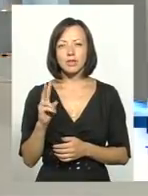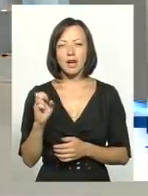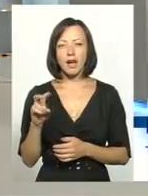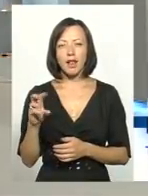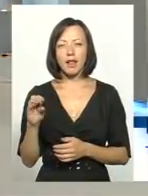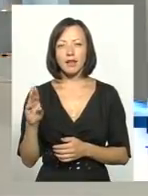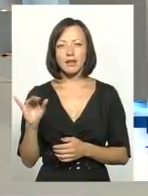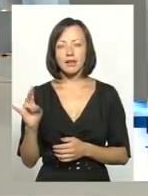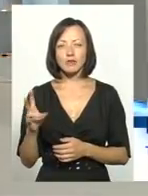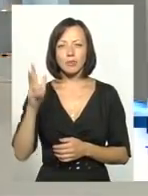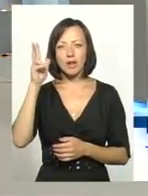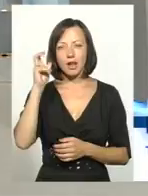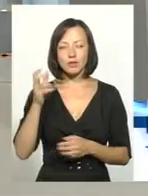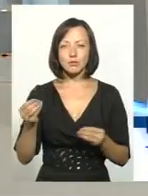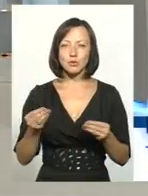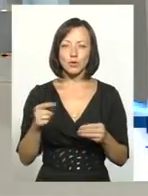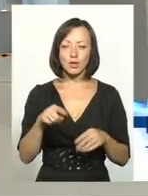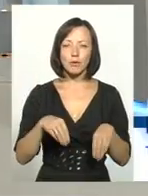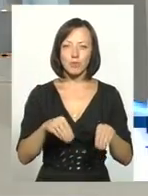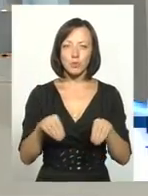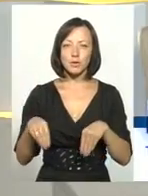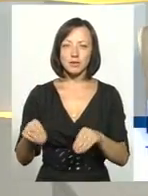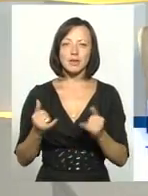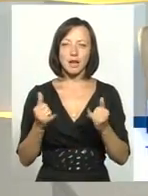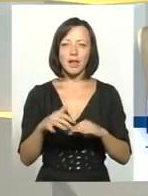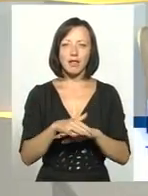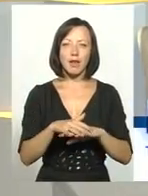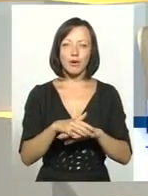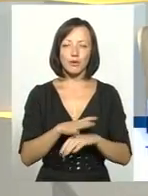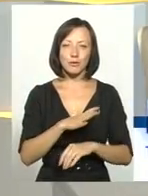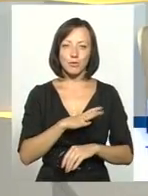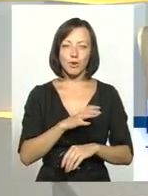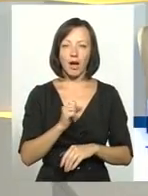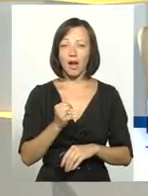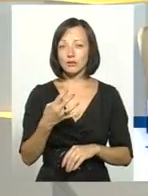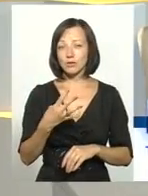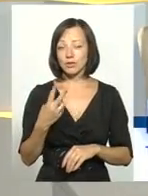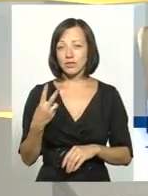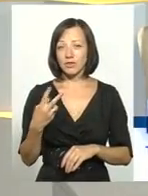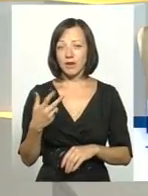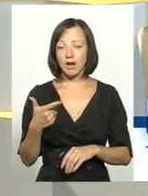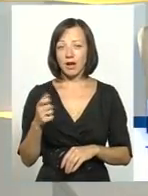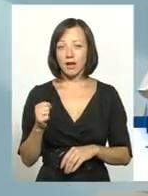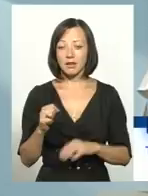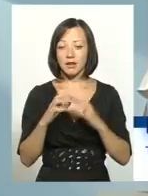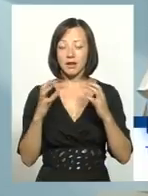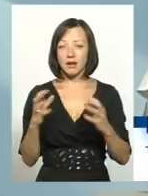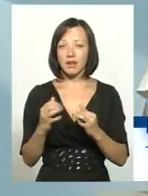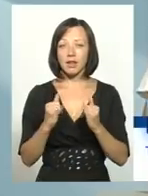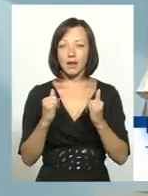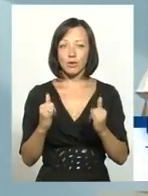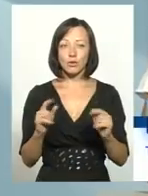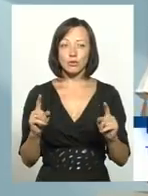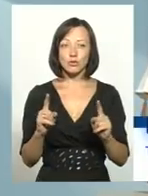вони якусь гречку, чи пшену там посіяли, щоб для народу було. А 42 гектари він тримає для того, щоб